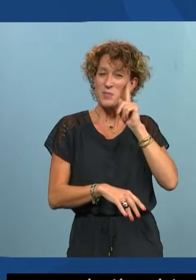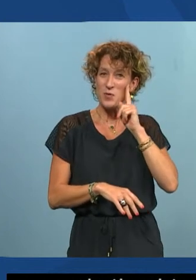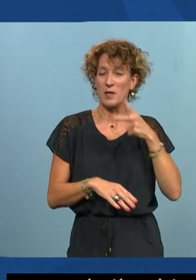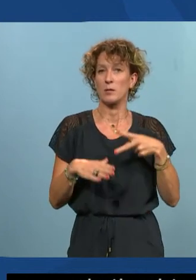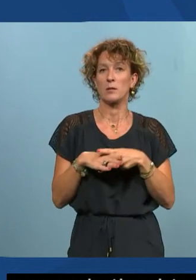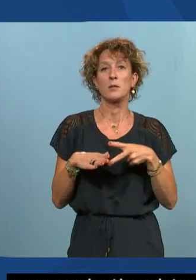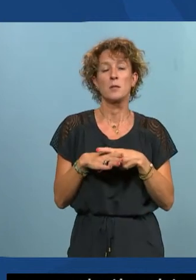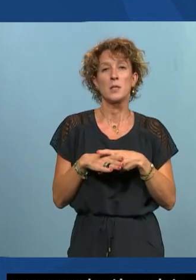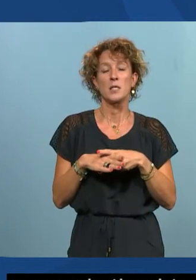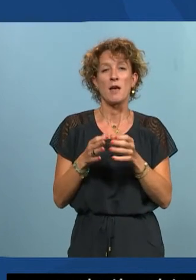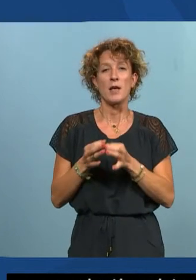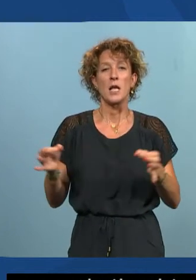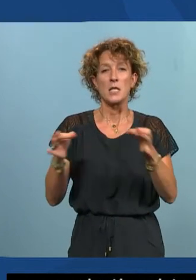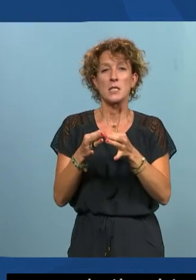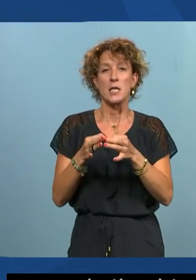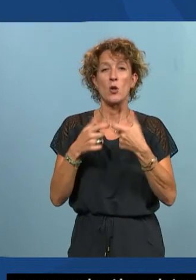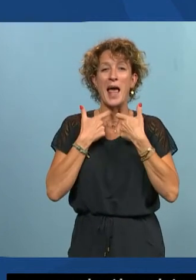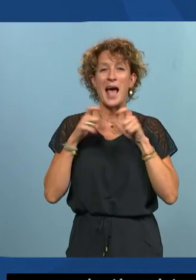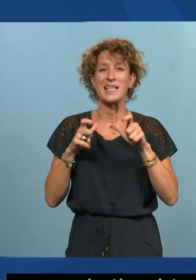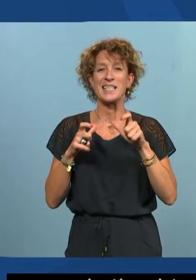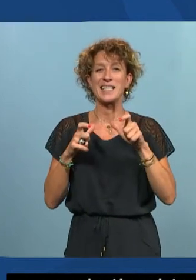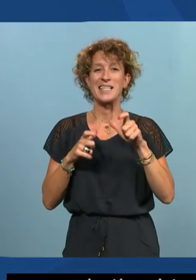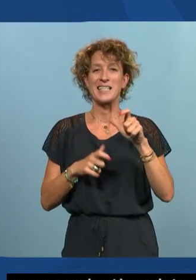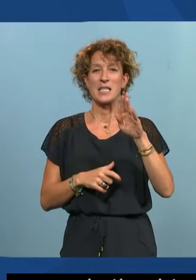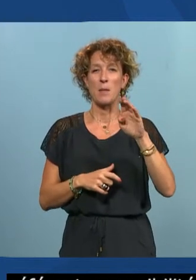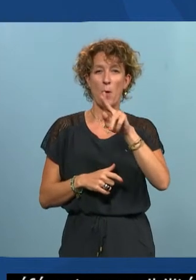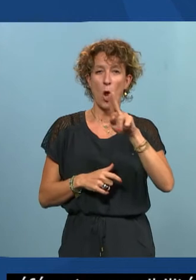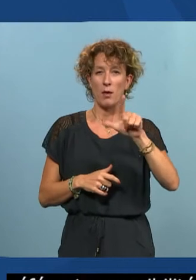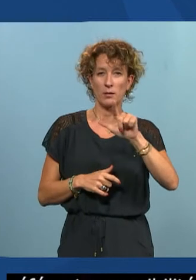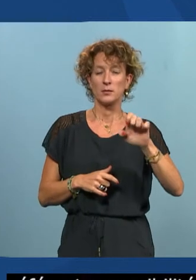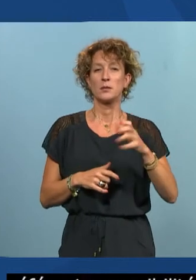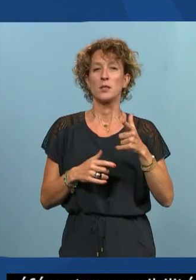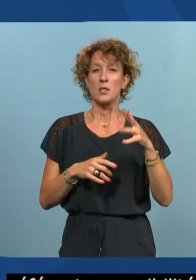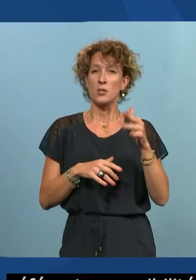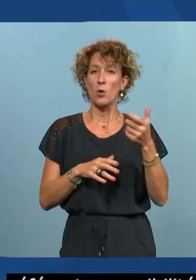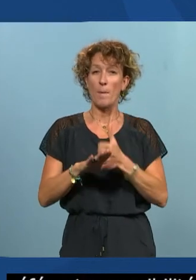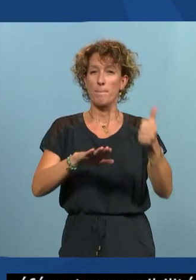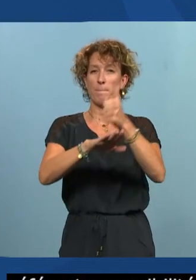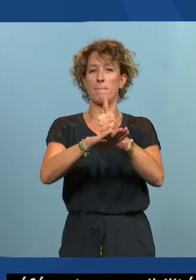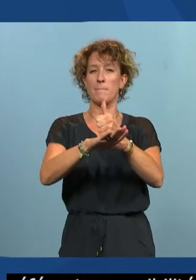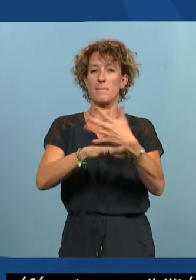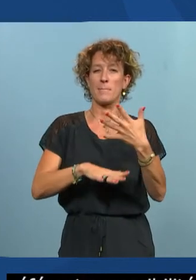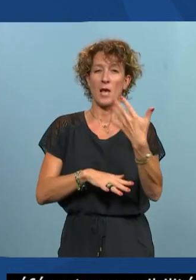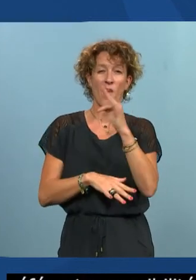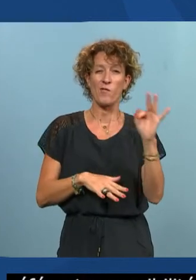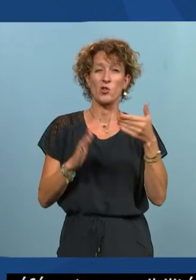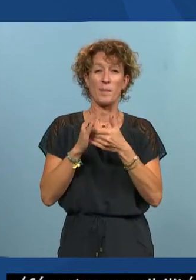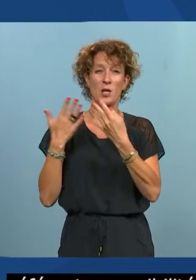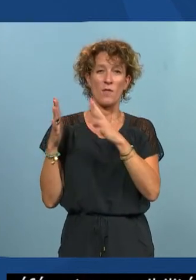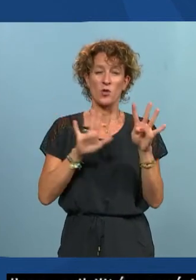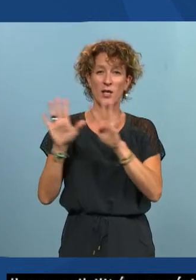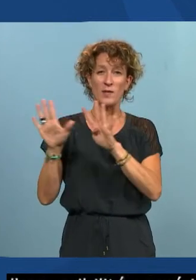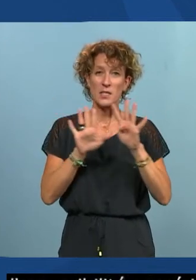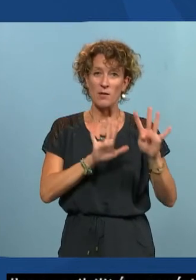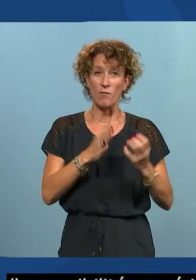la cellule AccessiWeb qui sont les précurseurs en France en termes d'accessibilité numérique et c'était en 99 donc c'est pas